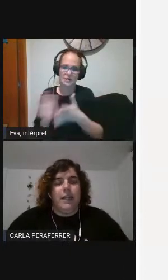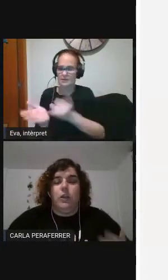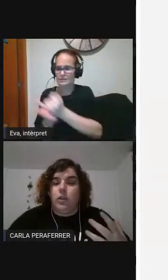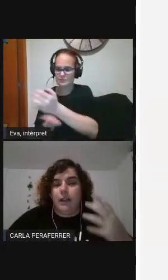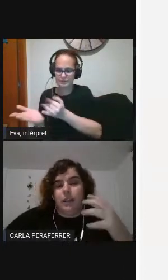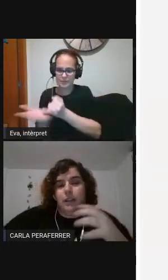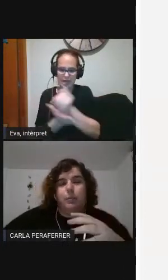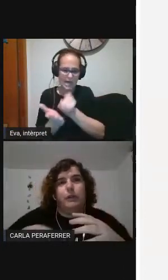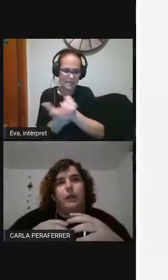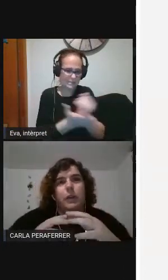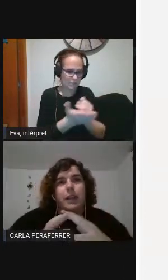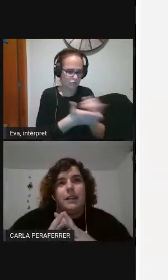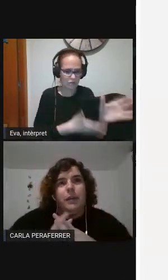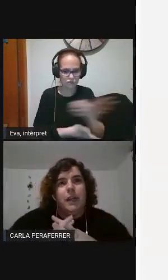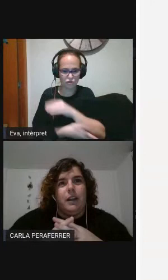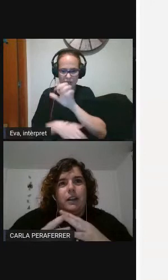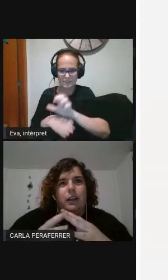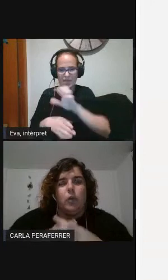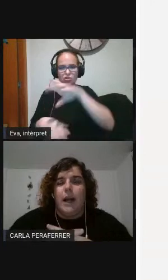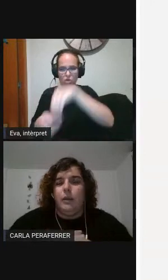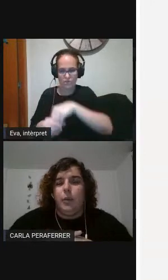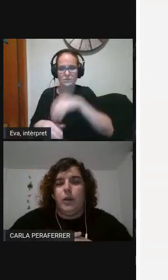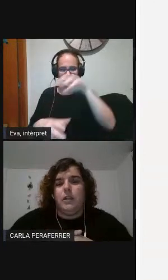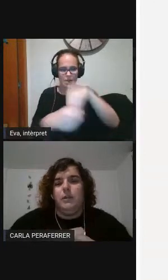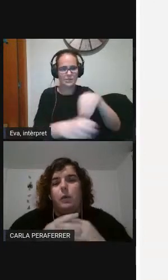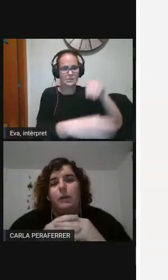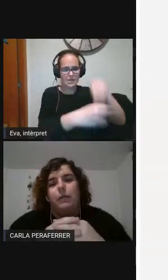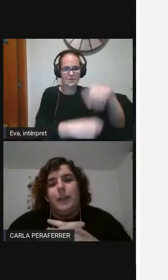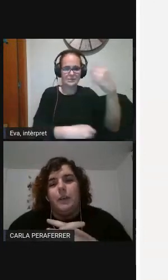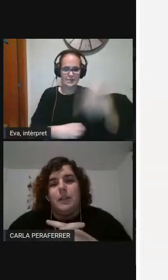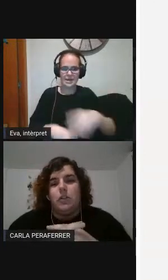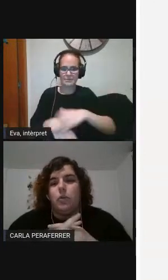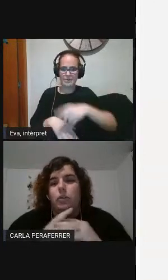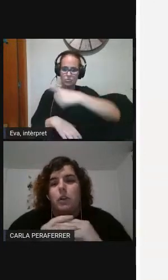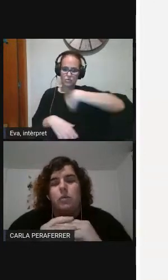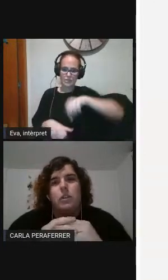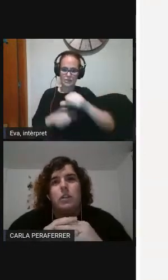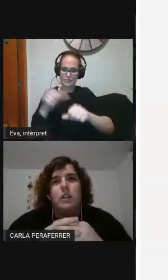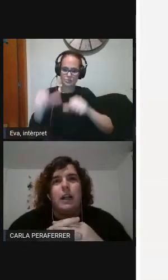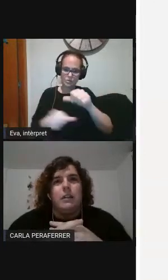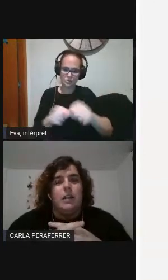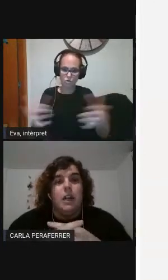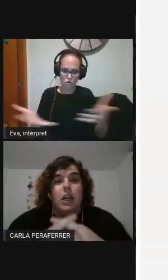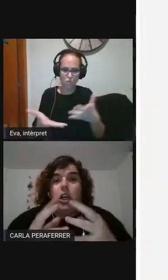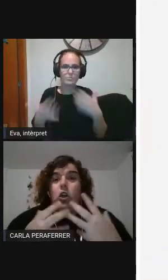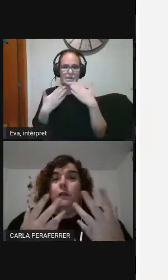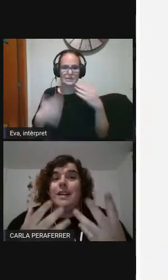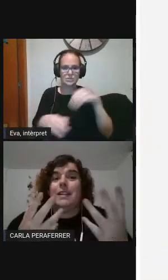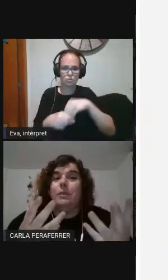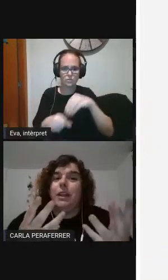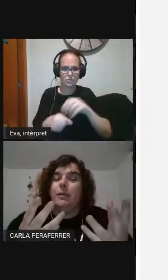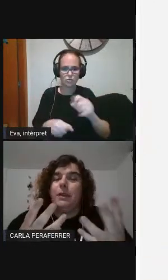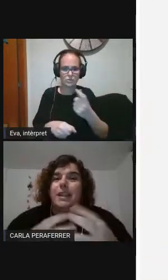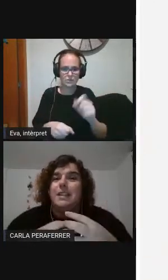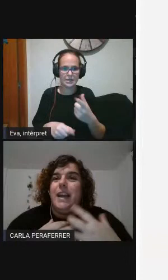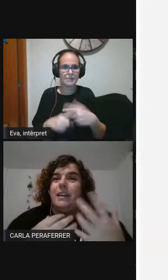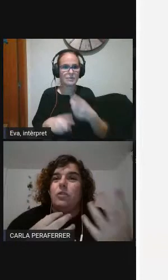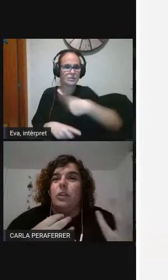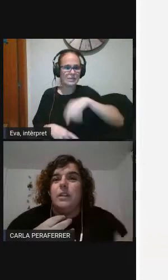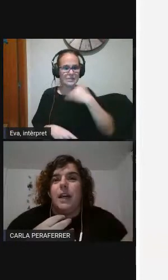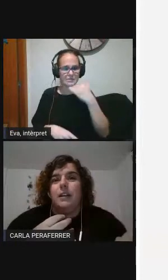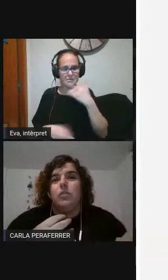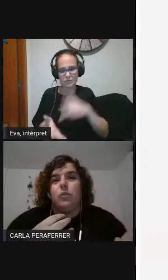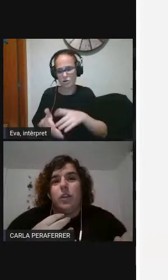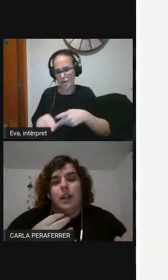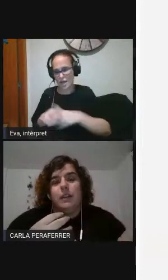'ESO i nosaltres per fer-ho d'aquesta manera natural i progressiva ho vam fer a través dels continguts digitals com que sabíem quines